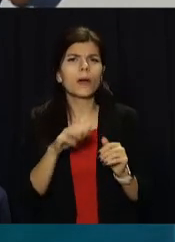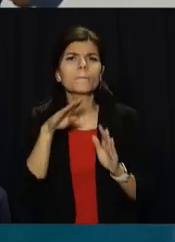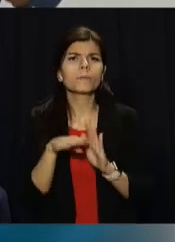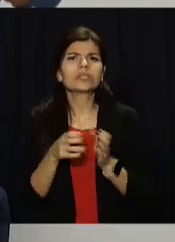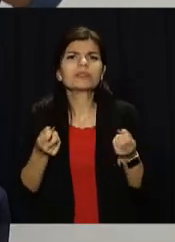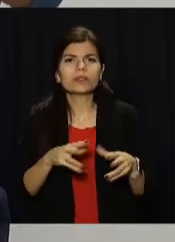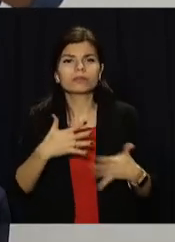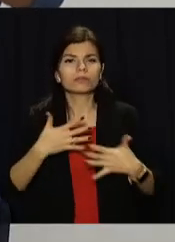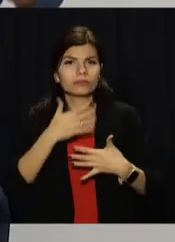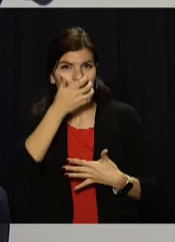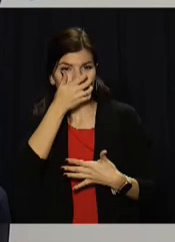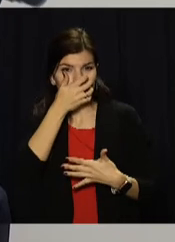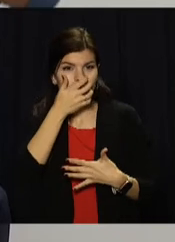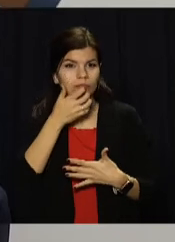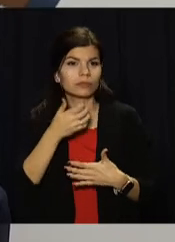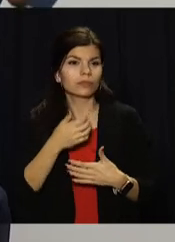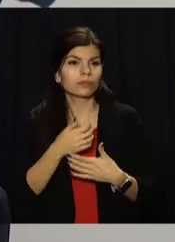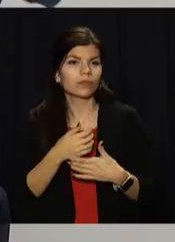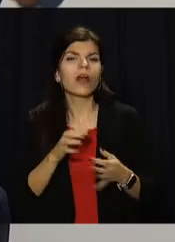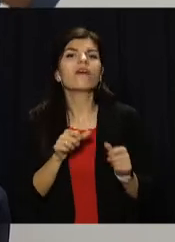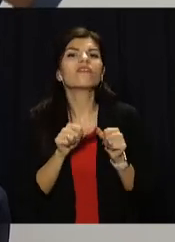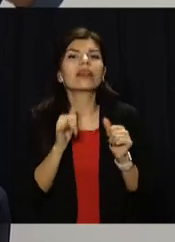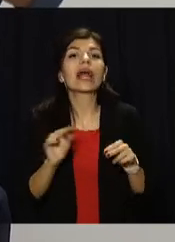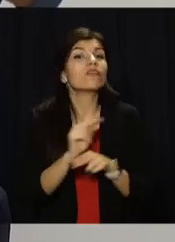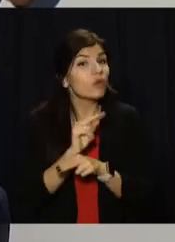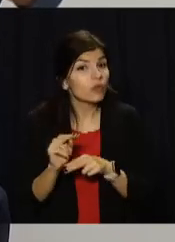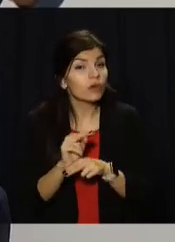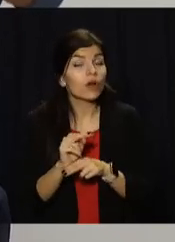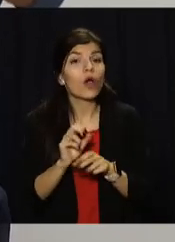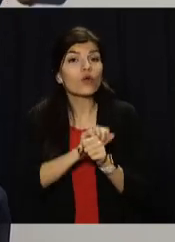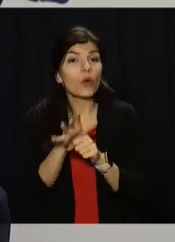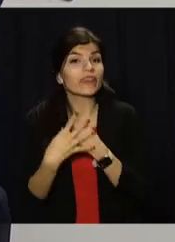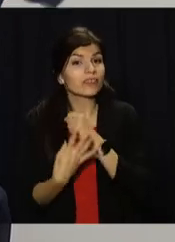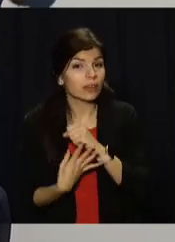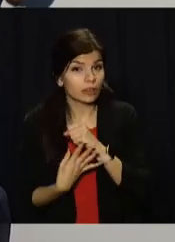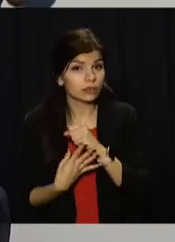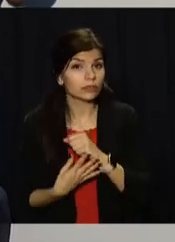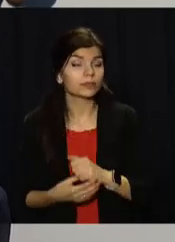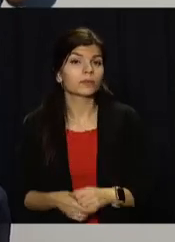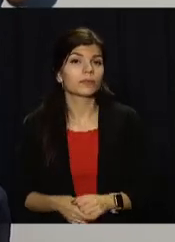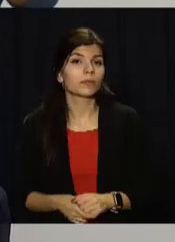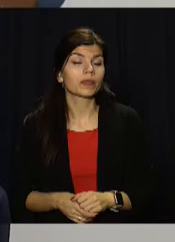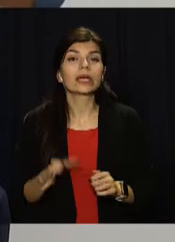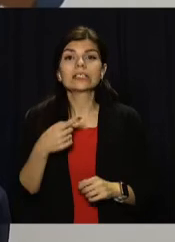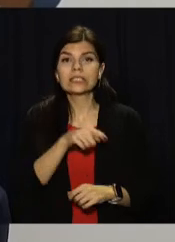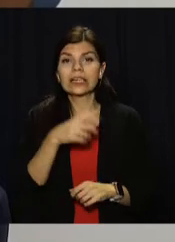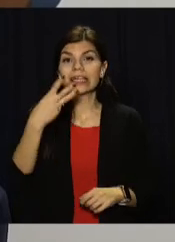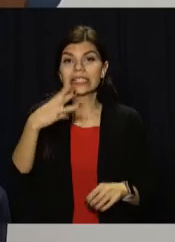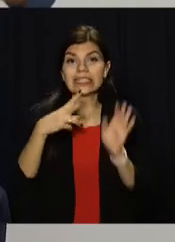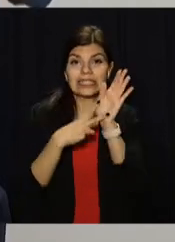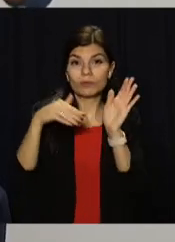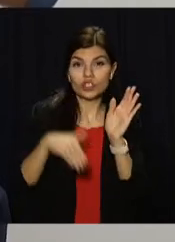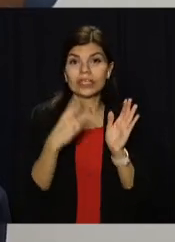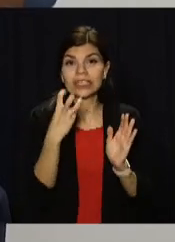лікування ковід-19. З них 37